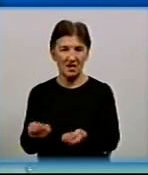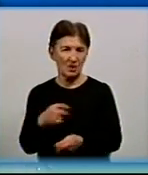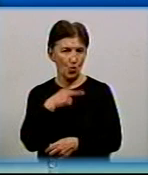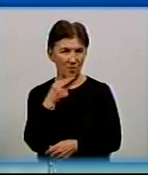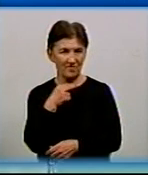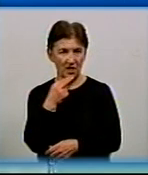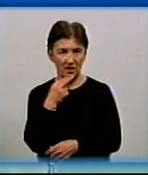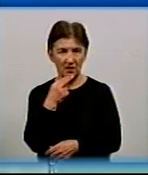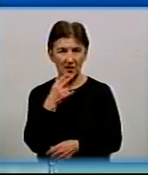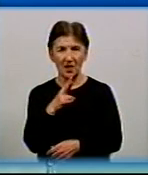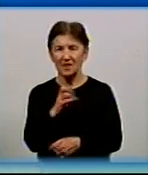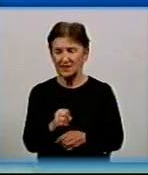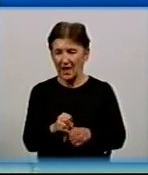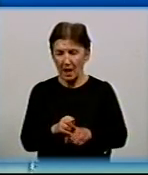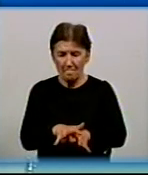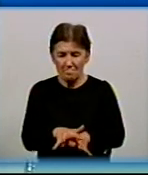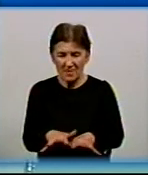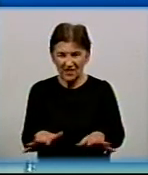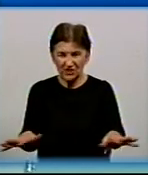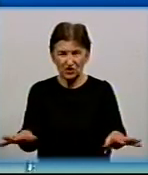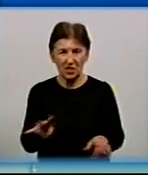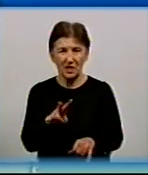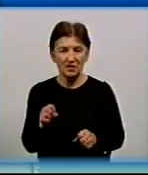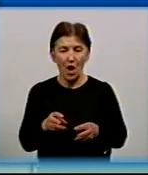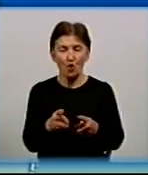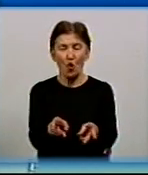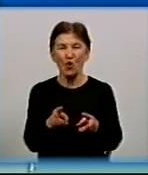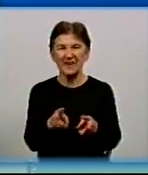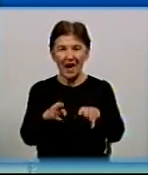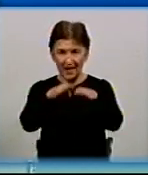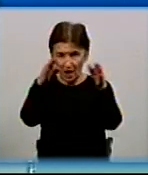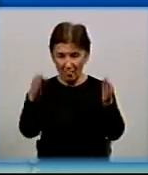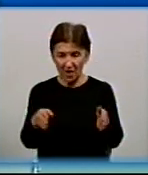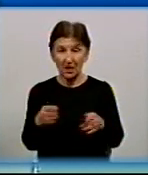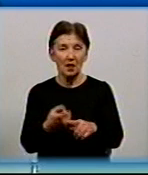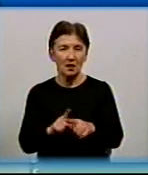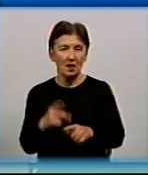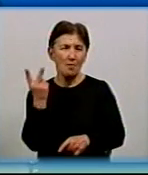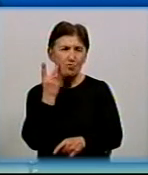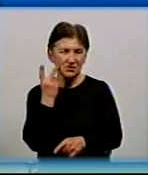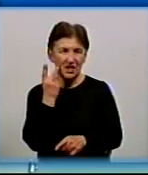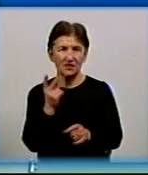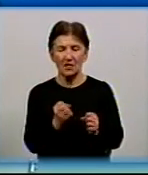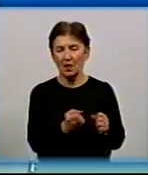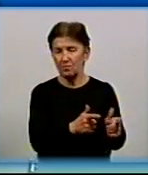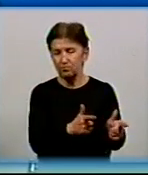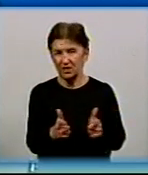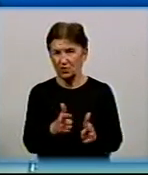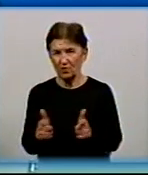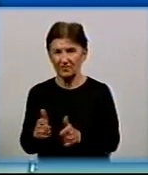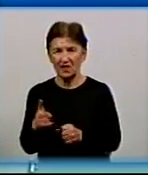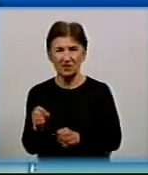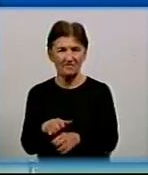Ні немережі, ні котельному парку. Тобто, нічого не відбувалося. Постійна підготовка на рішення